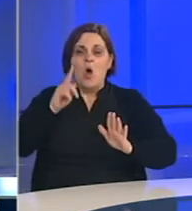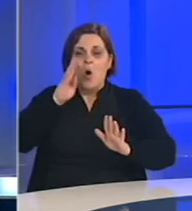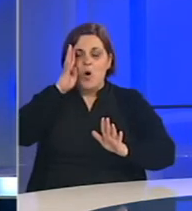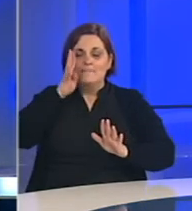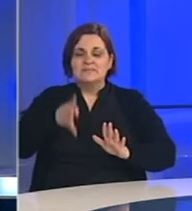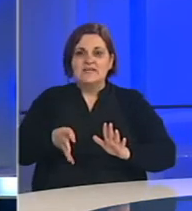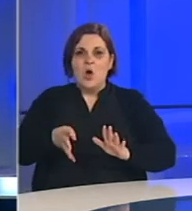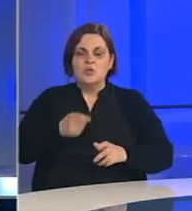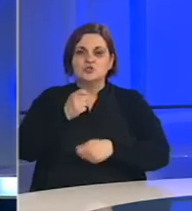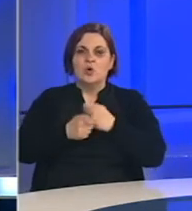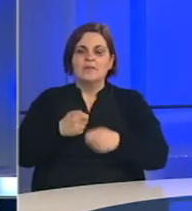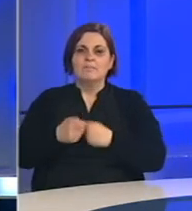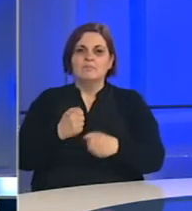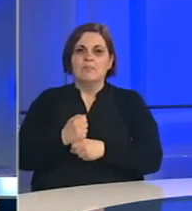djelatnosti.